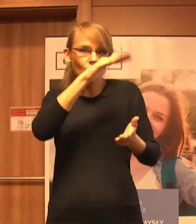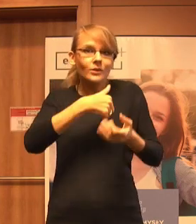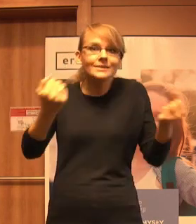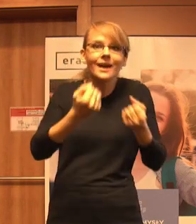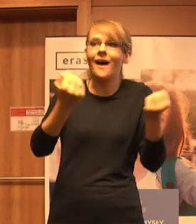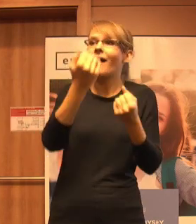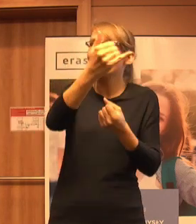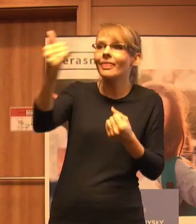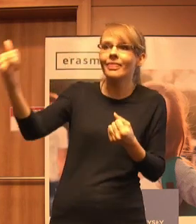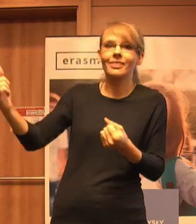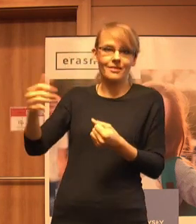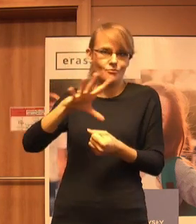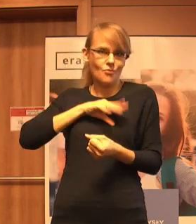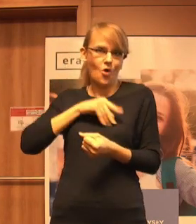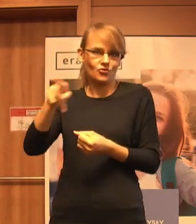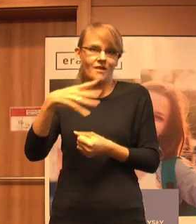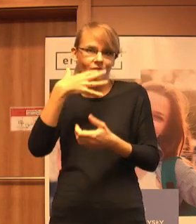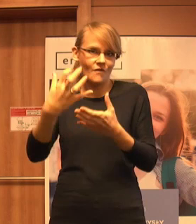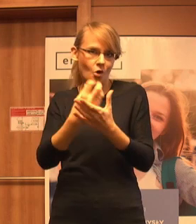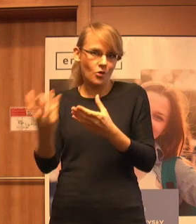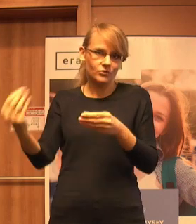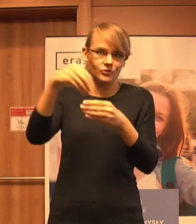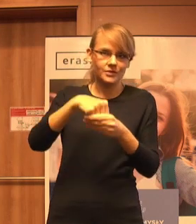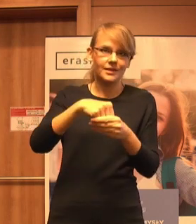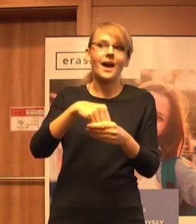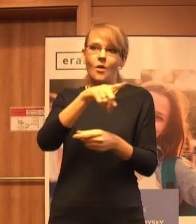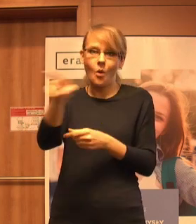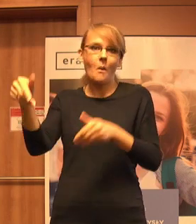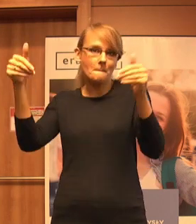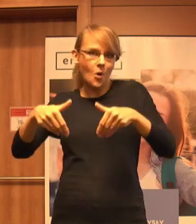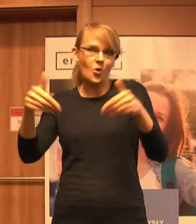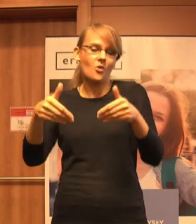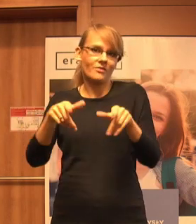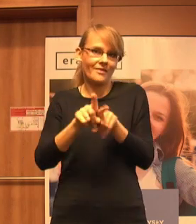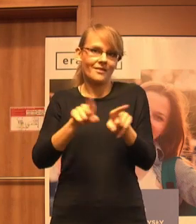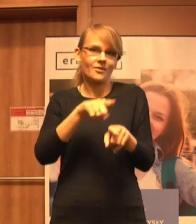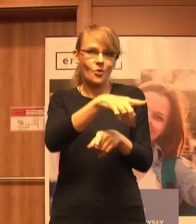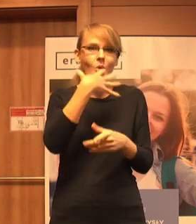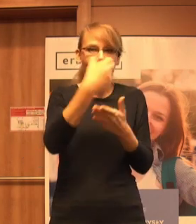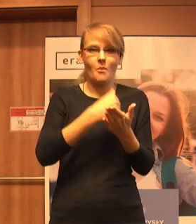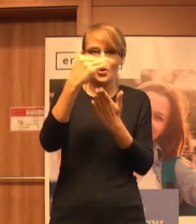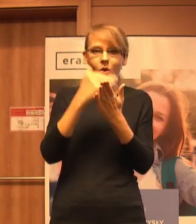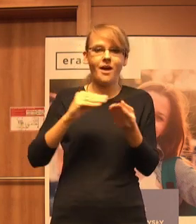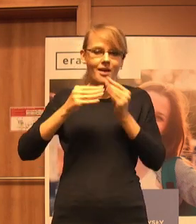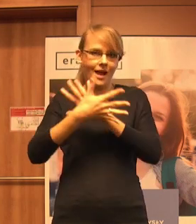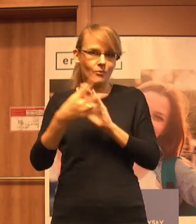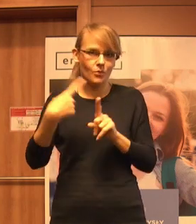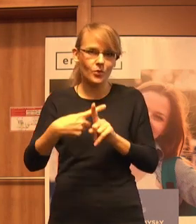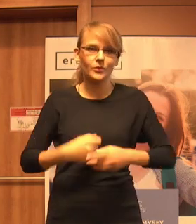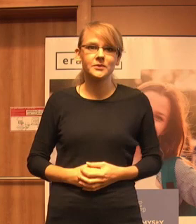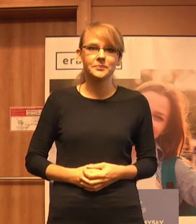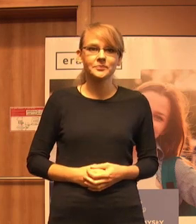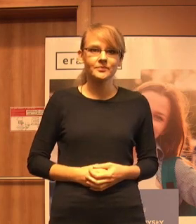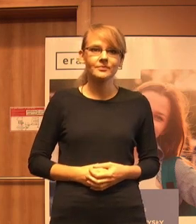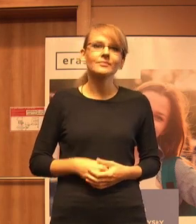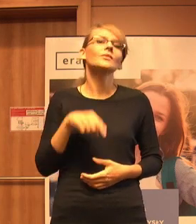uczestnicy tego obszaru edukacji mieli możliwość zafunkcjonowania w programie Erasmus+. To jest taka